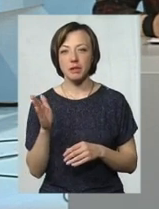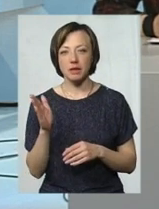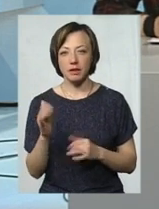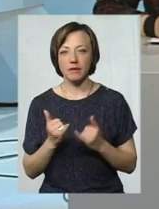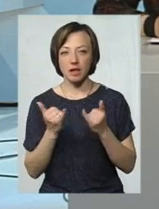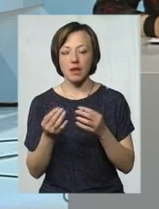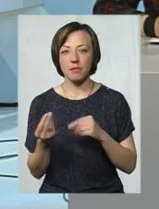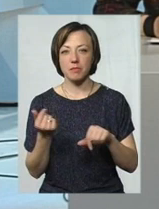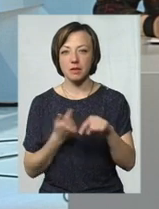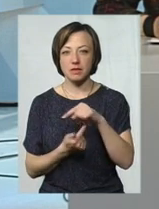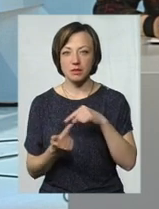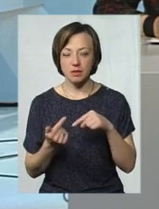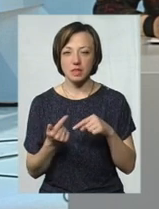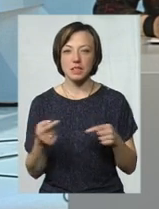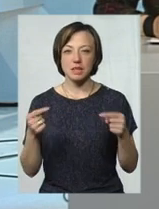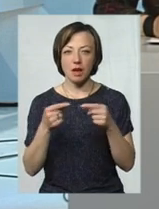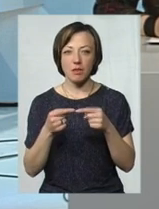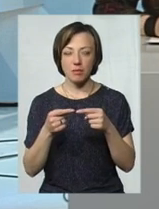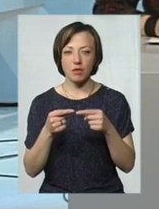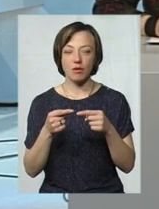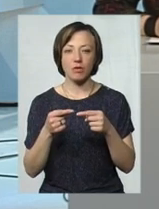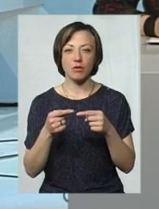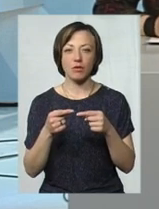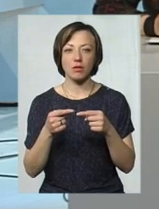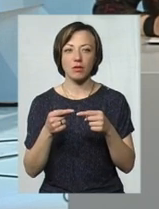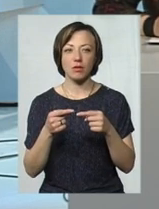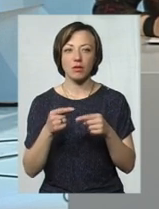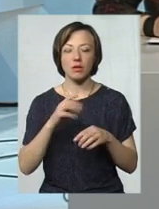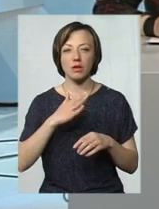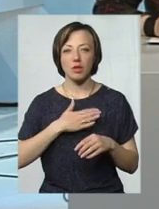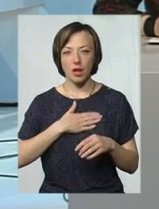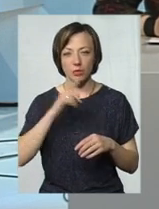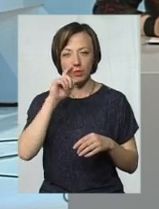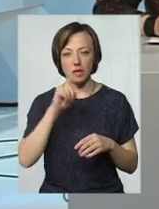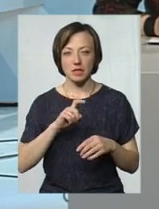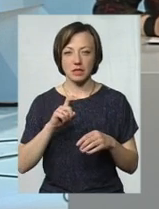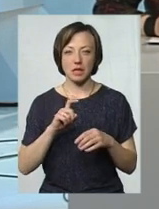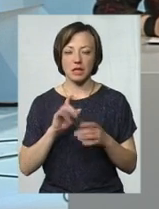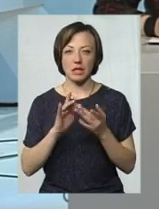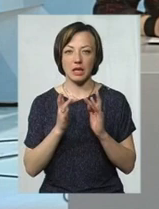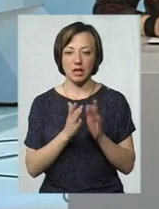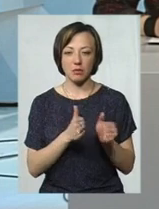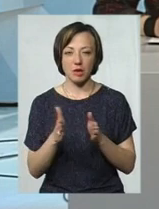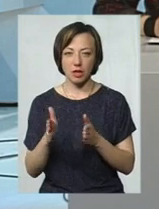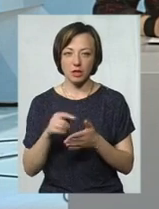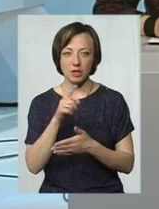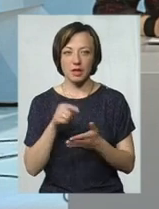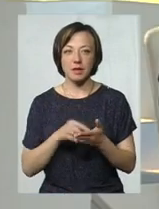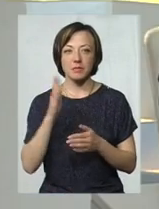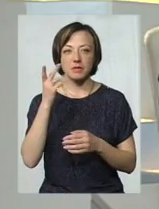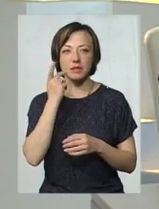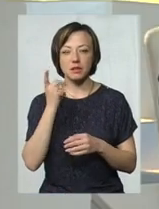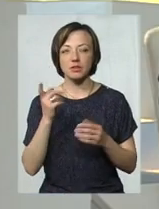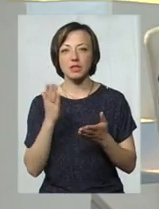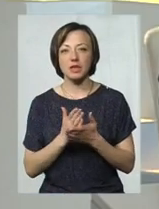для бізнесу, саме в розвитку вітчизняних мереж? Ну, перспектива завжди є. Ми ж говоримо,